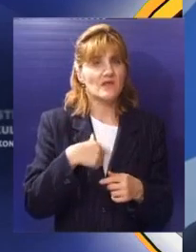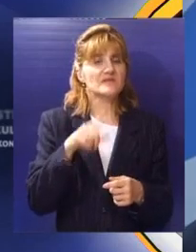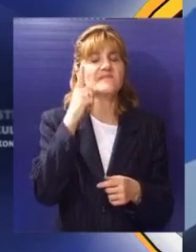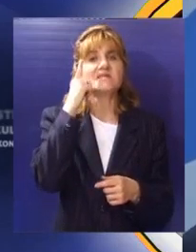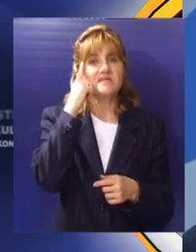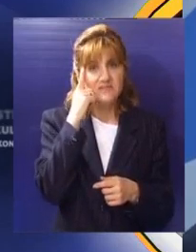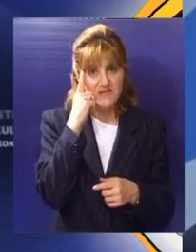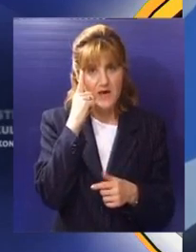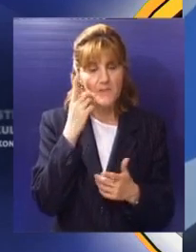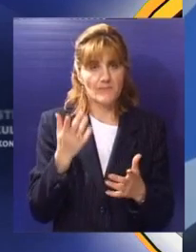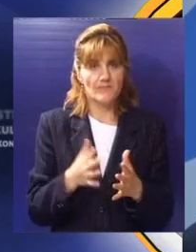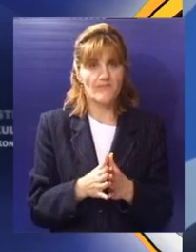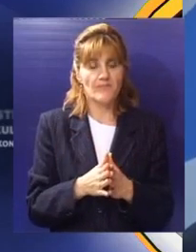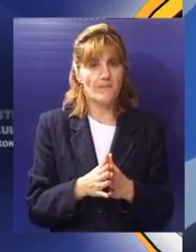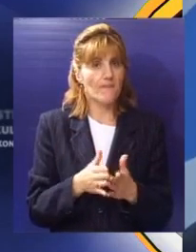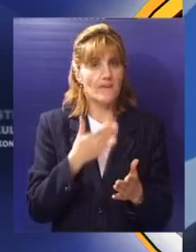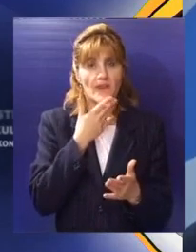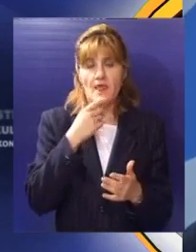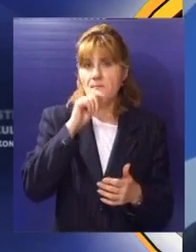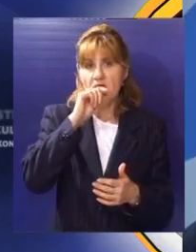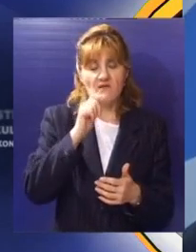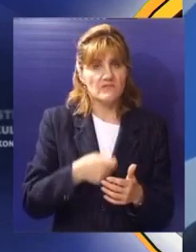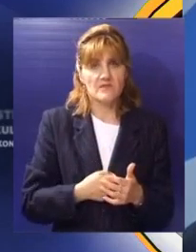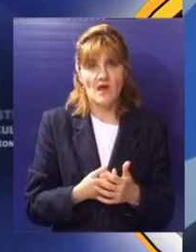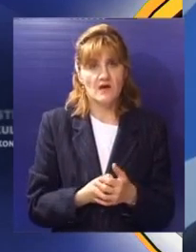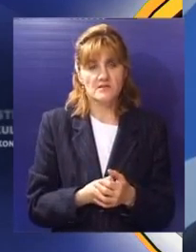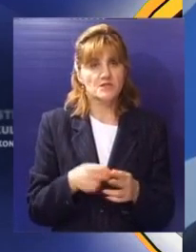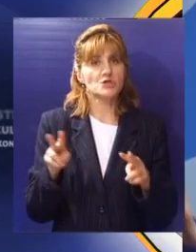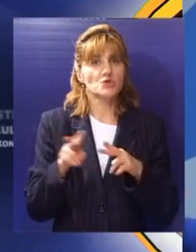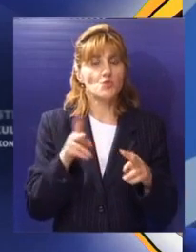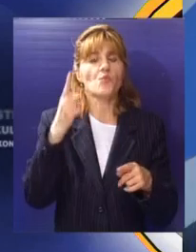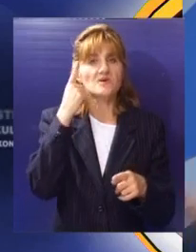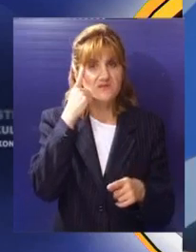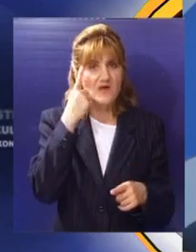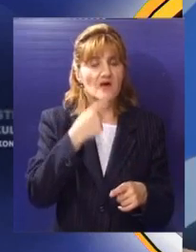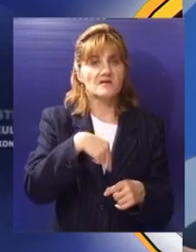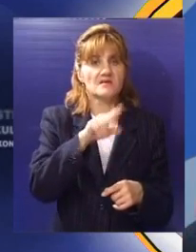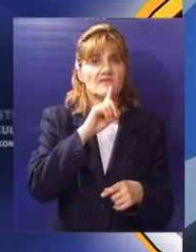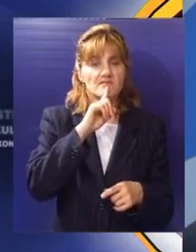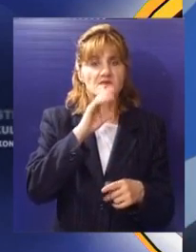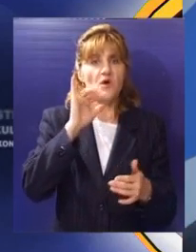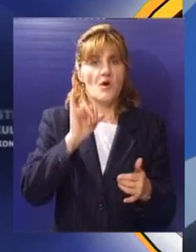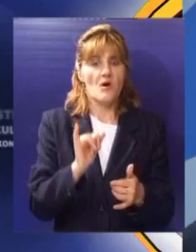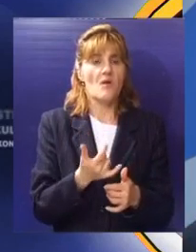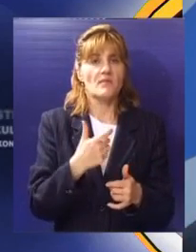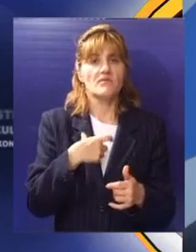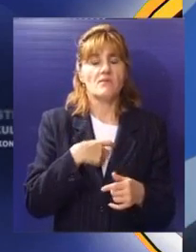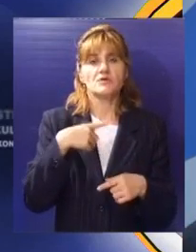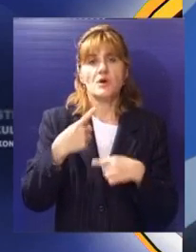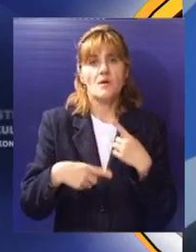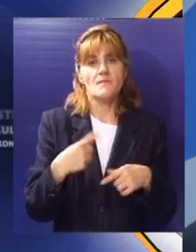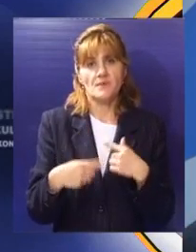se sve zna i svi sve znaju i nema nikakve tajne uopšte i sud zna i svi znaju opet sve